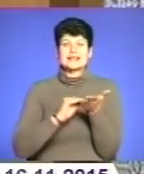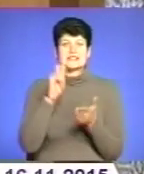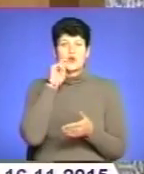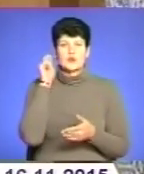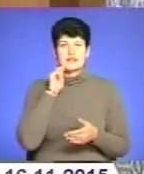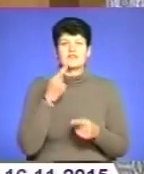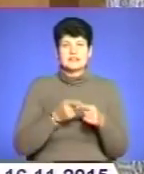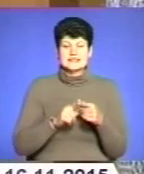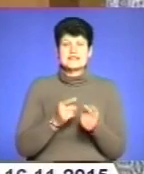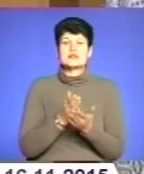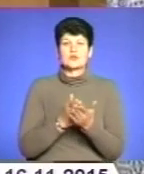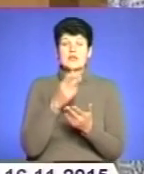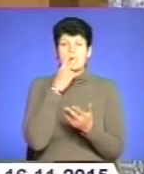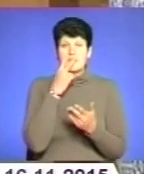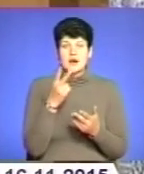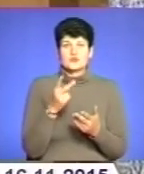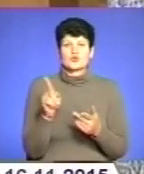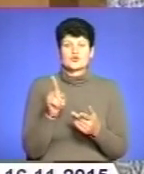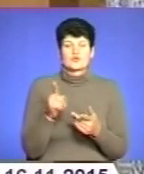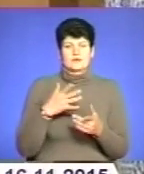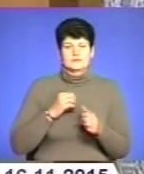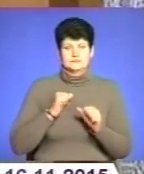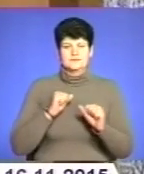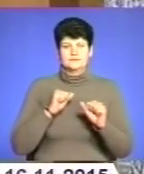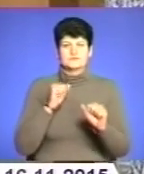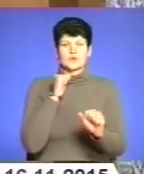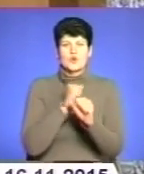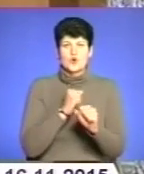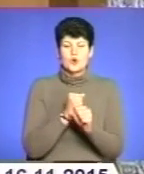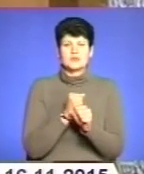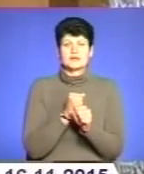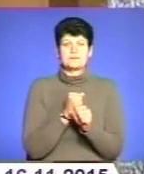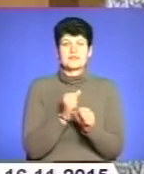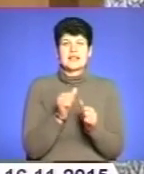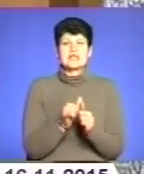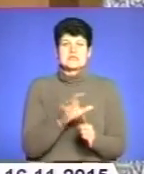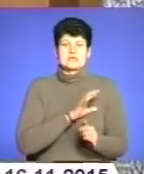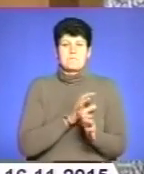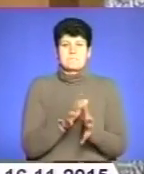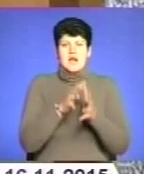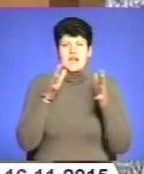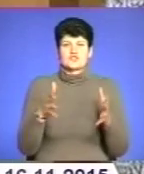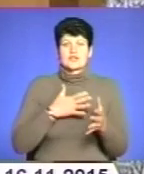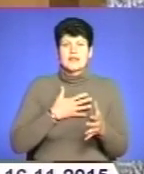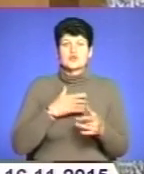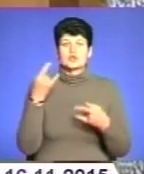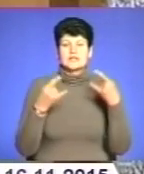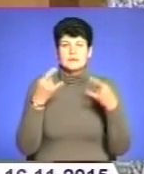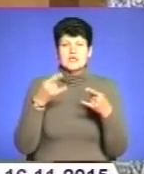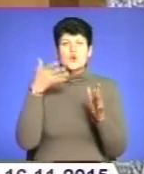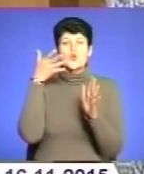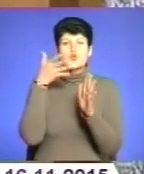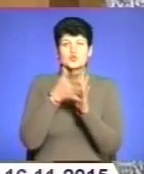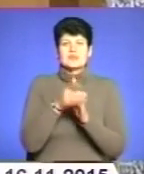заслужили, і я бачу, що ви твердо і впевнено робите для збагачення нашого телебачення і для розуміння